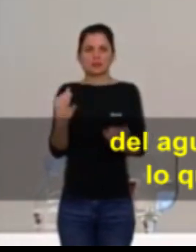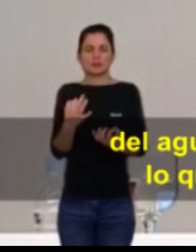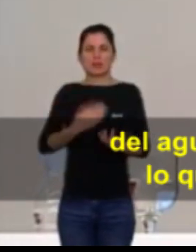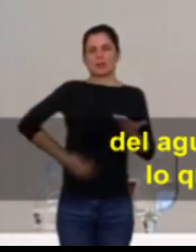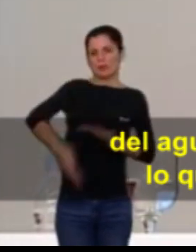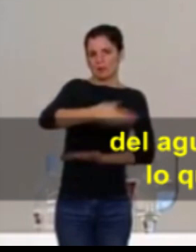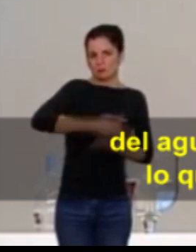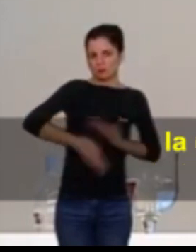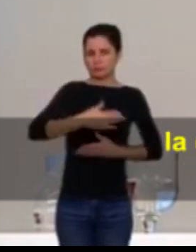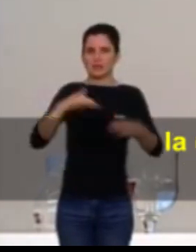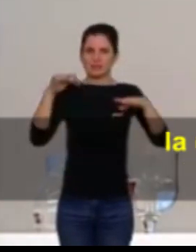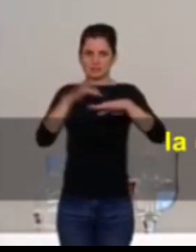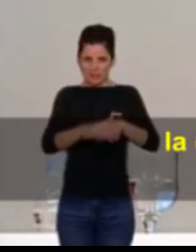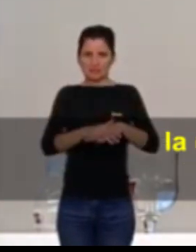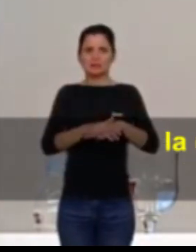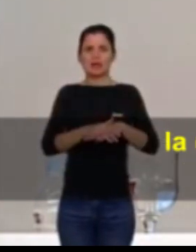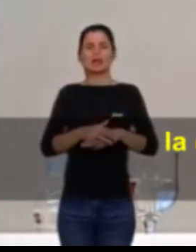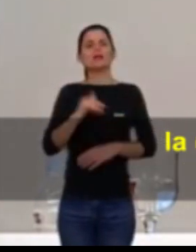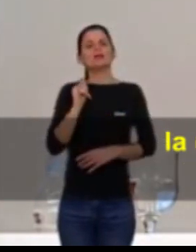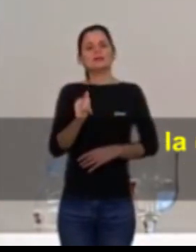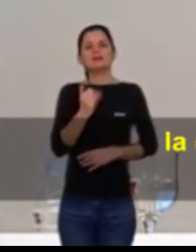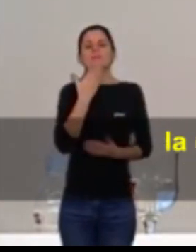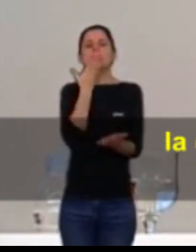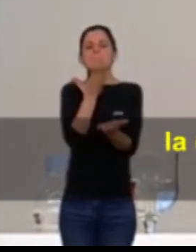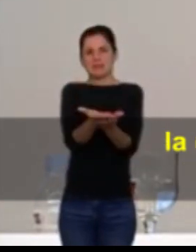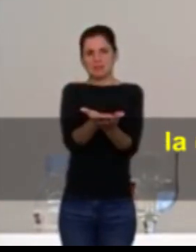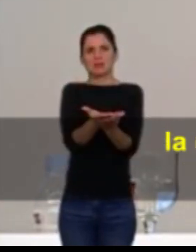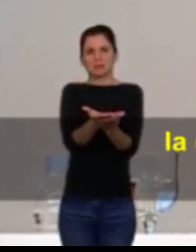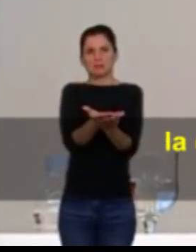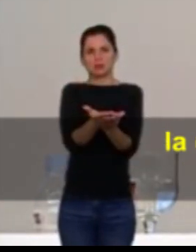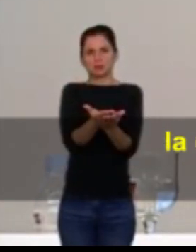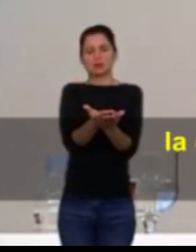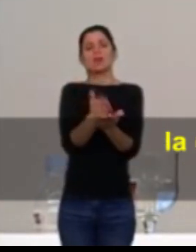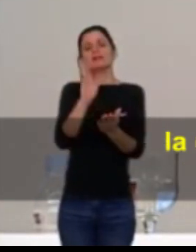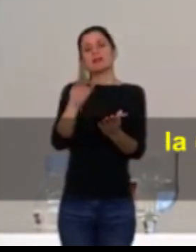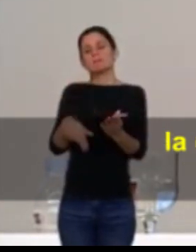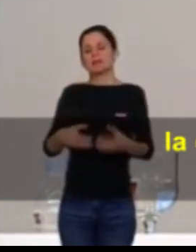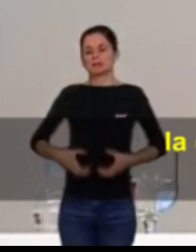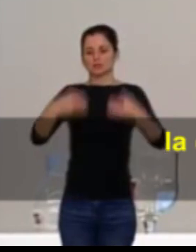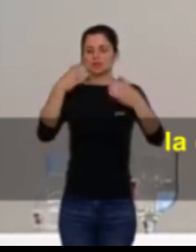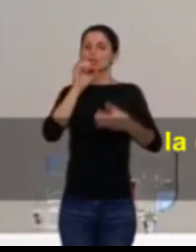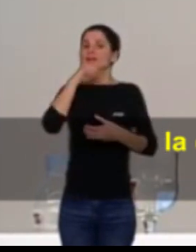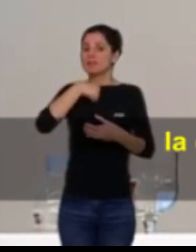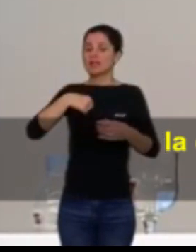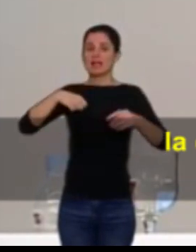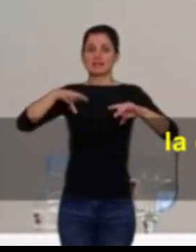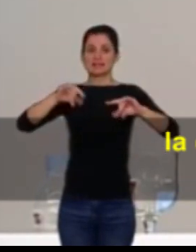xarxa i per això també estem demanant la conducció des de la desaladora de Torrevieja fins